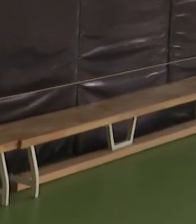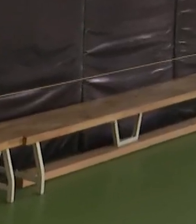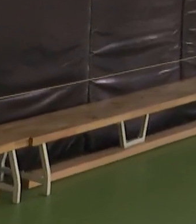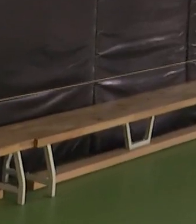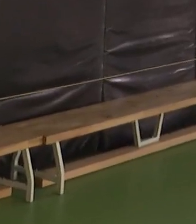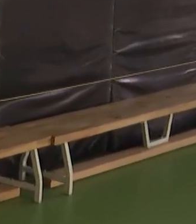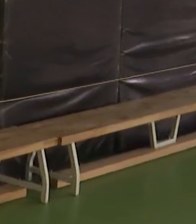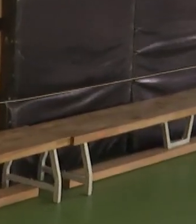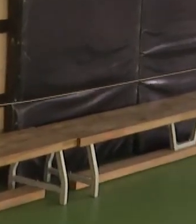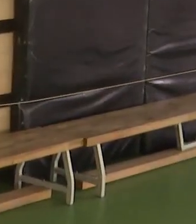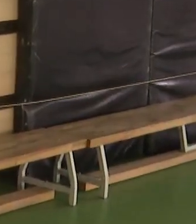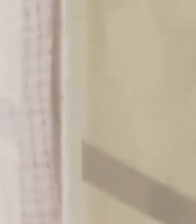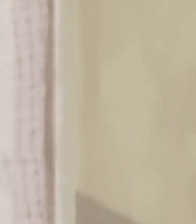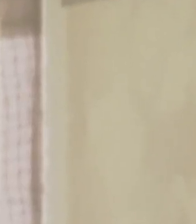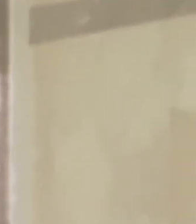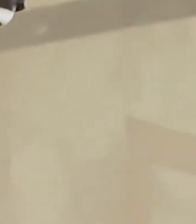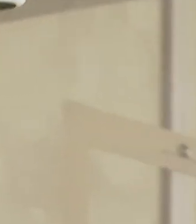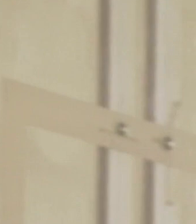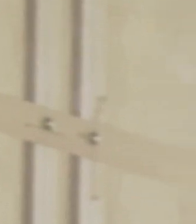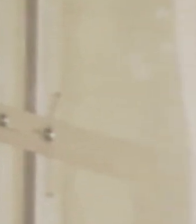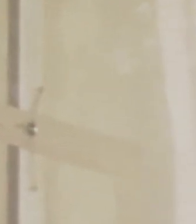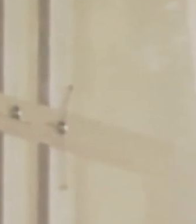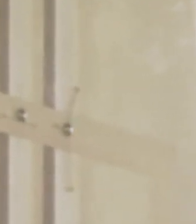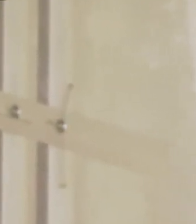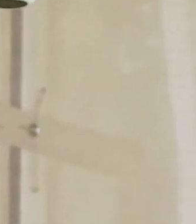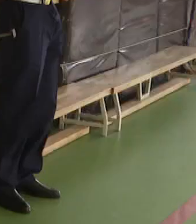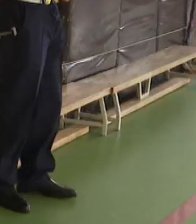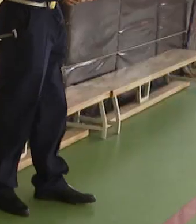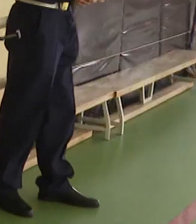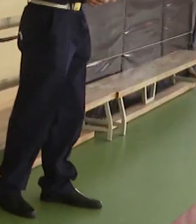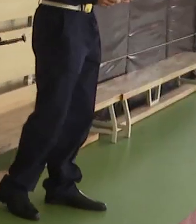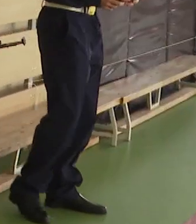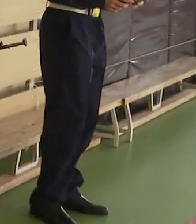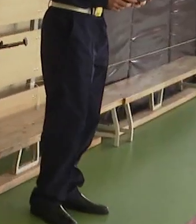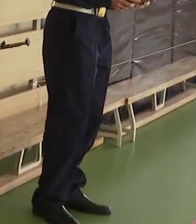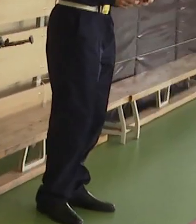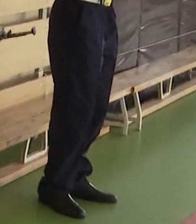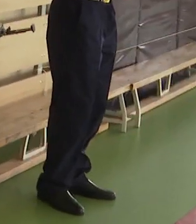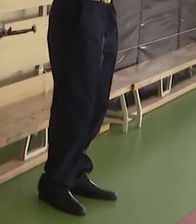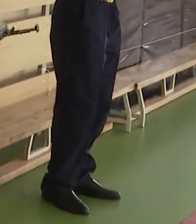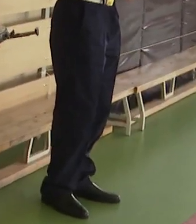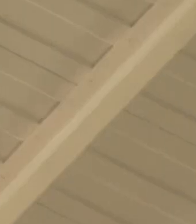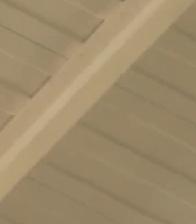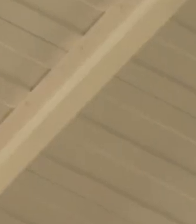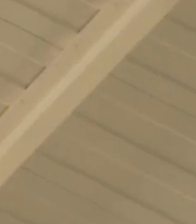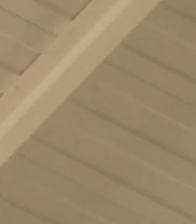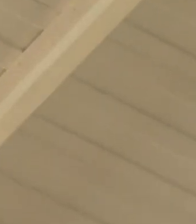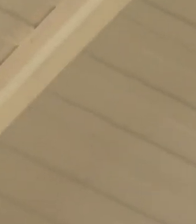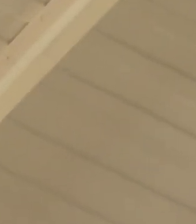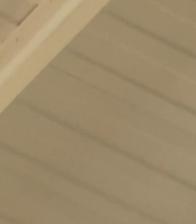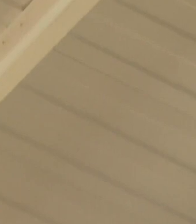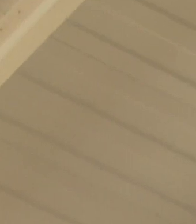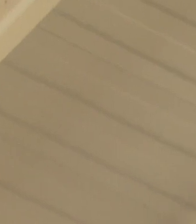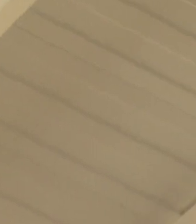Олег учится в кадетском классе Воздушно-космических сил России. Квадрокоптер начал осваивать еще с зимы и уже владел техникой